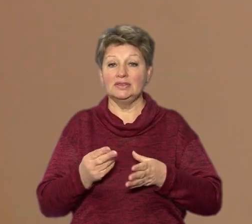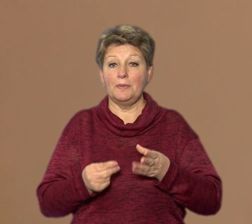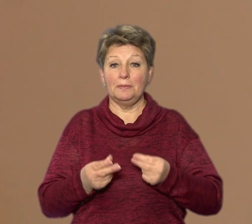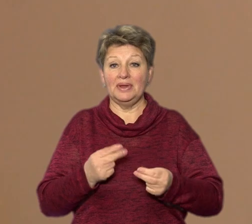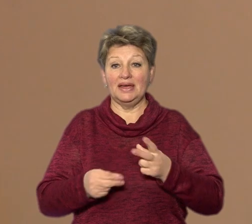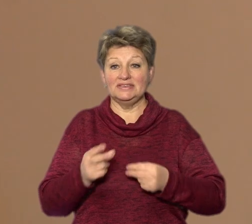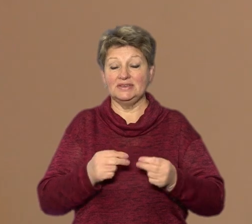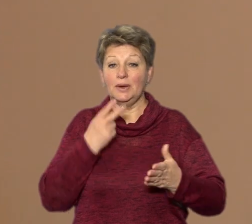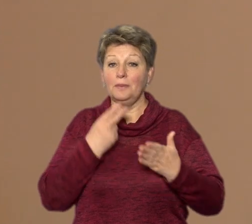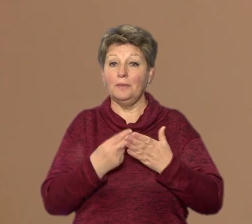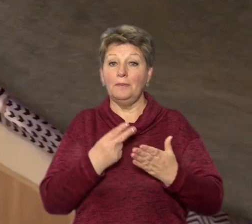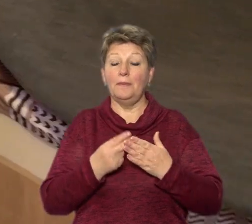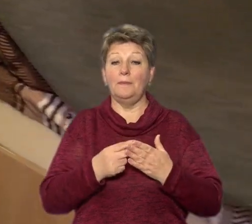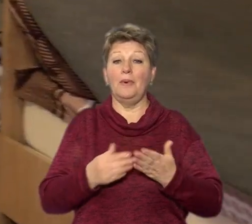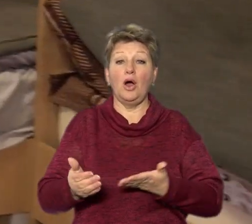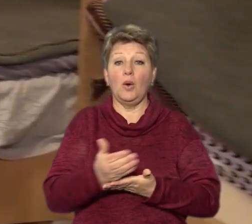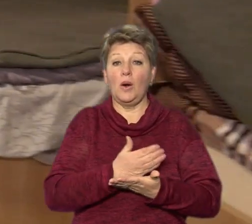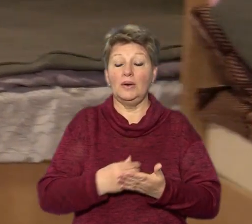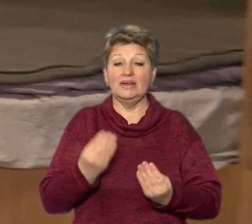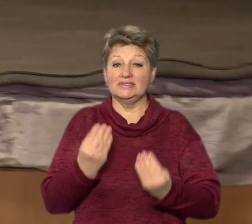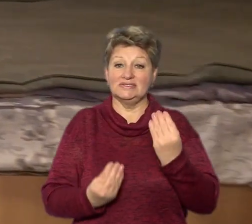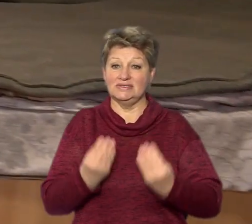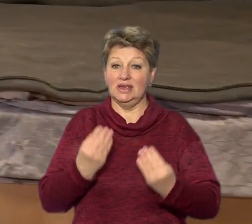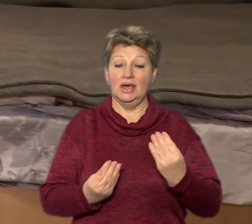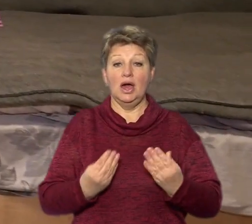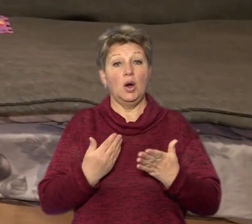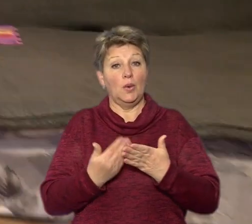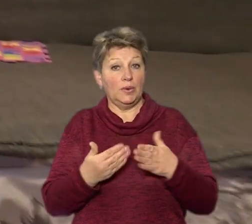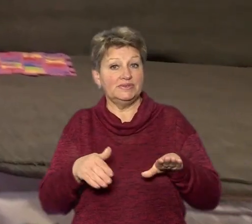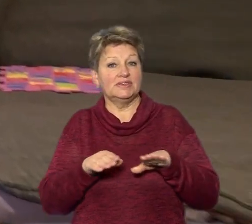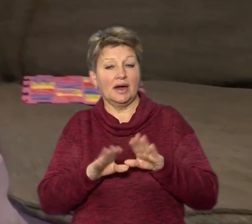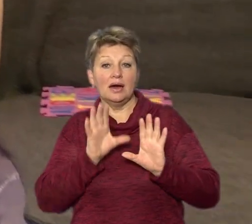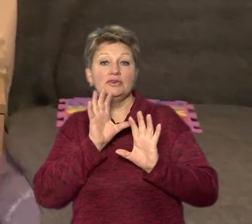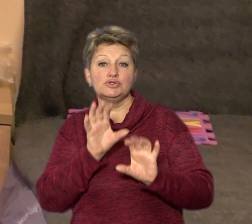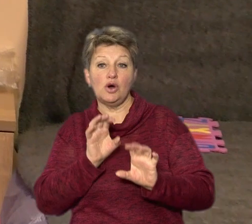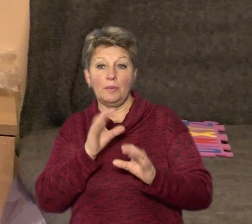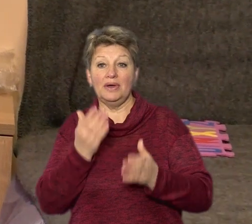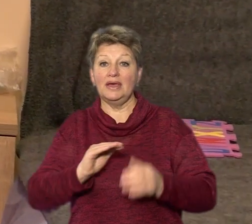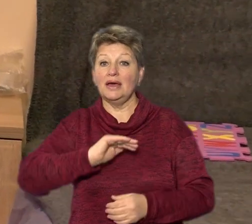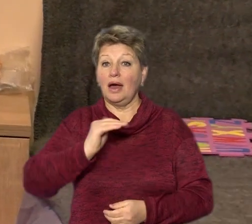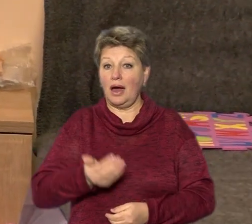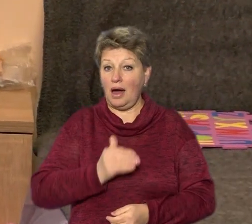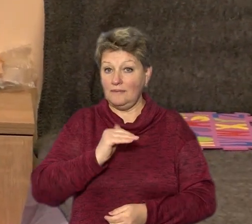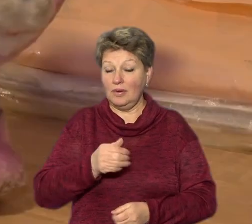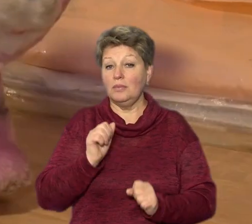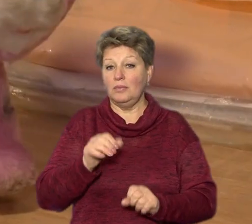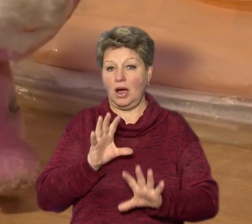Показує колекцію іграшок. Така собачка, якщо її гладить, то вона може гавку.